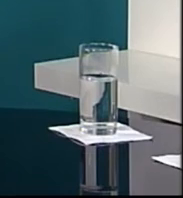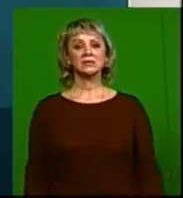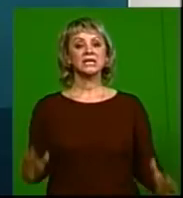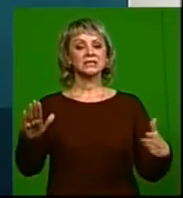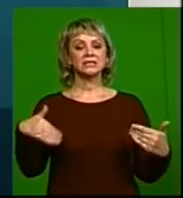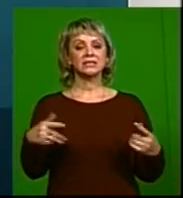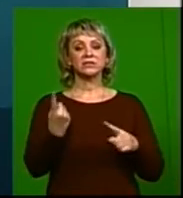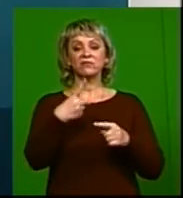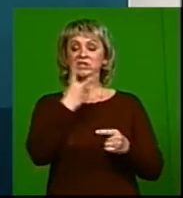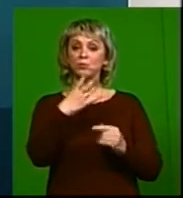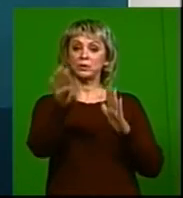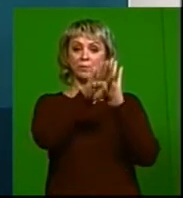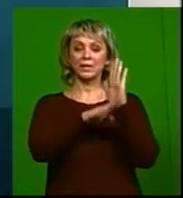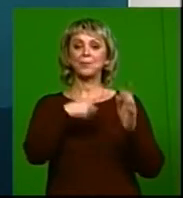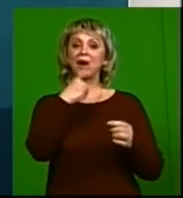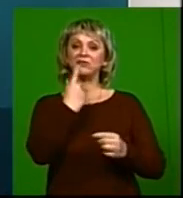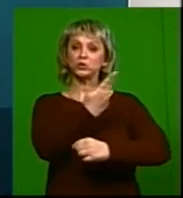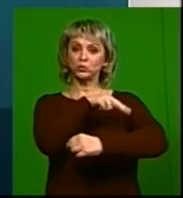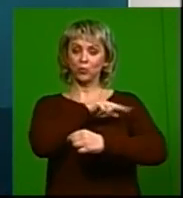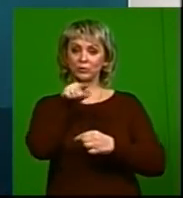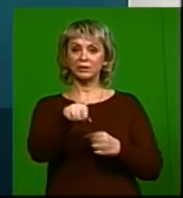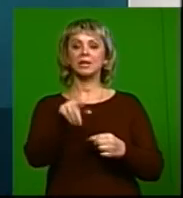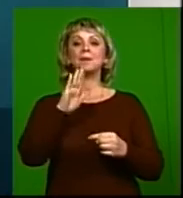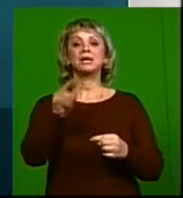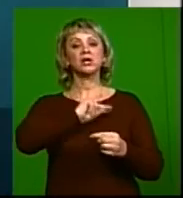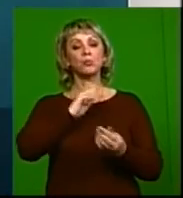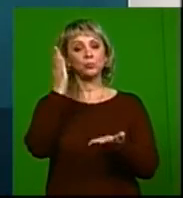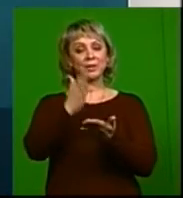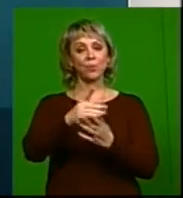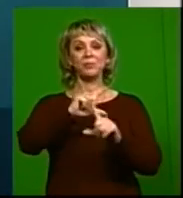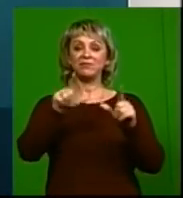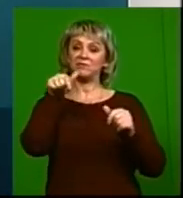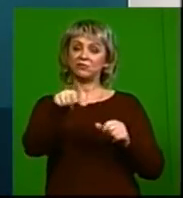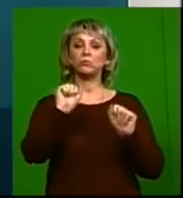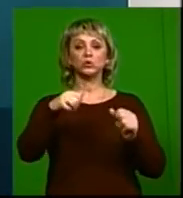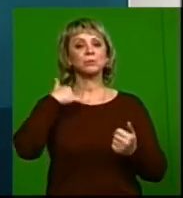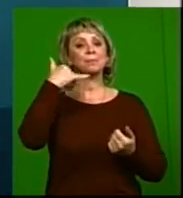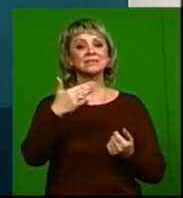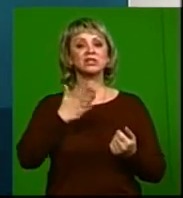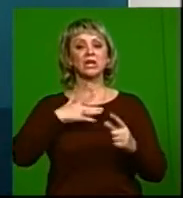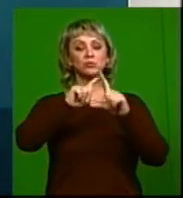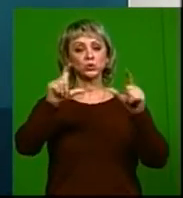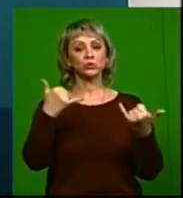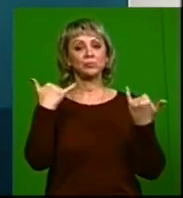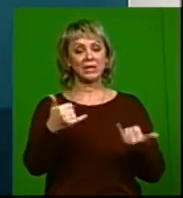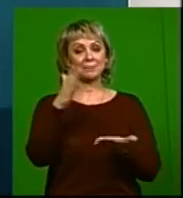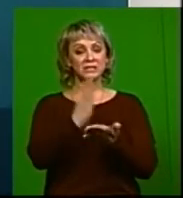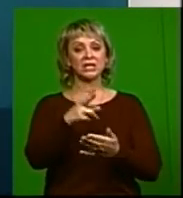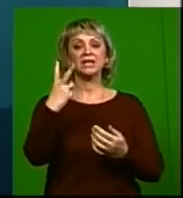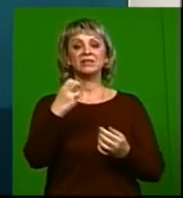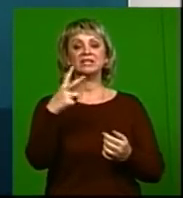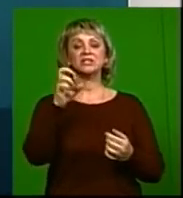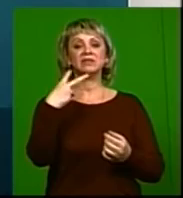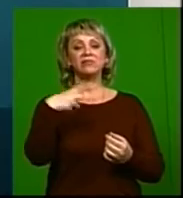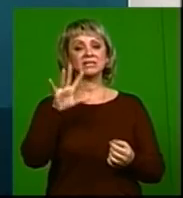Здравствуйте! Вы смотрите программу «Поговорите с доктором». Мы работаем в прямом эфире, и вы можете позвонить нам в студию прямо сейчас по телефону 200